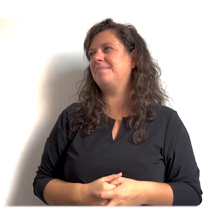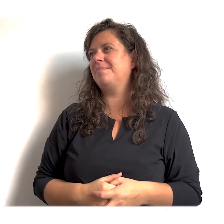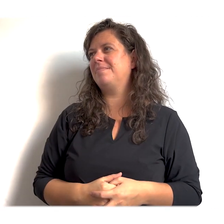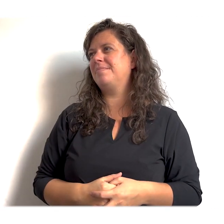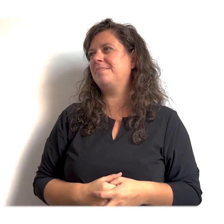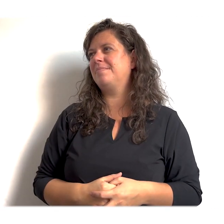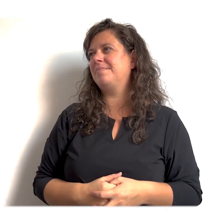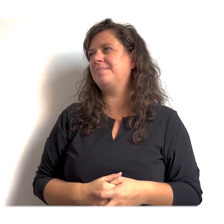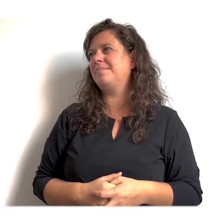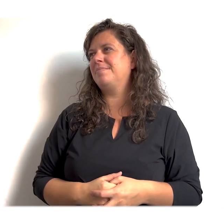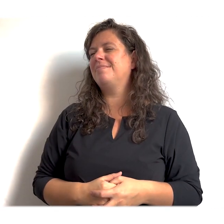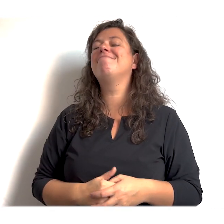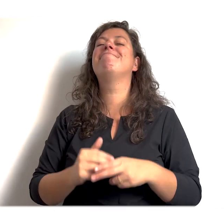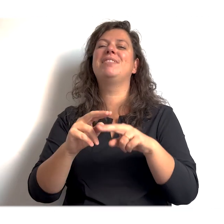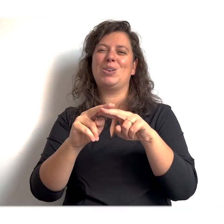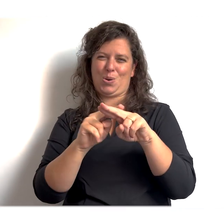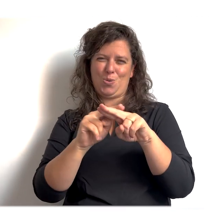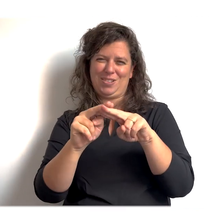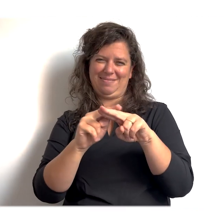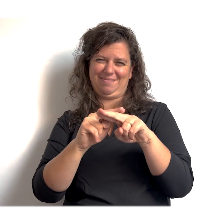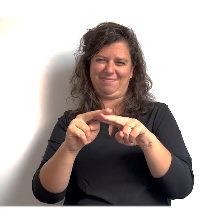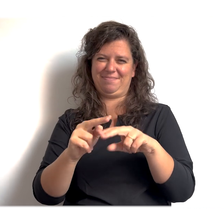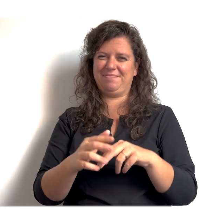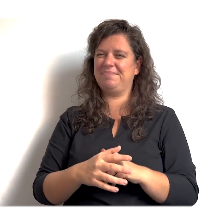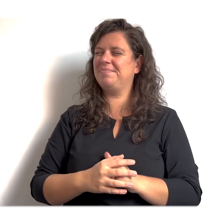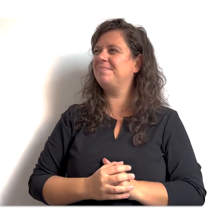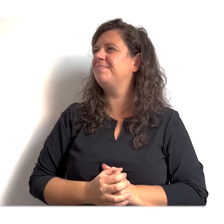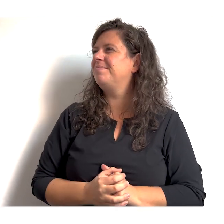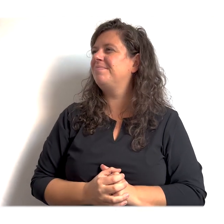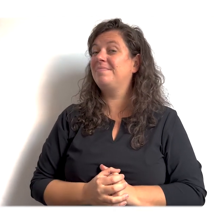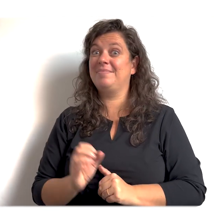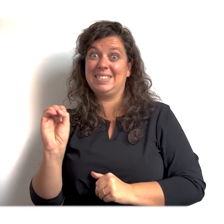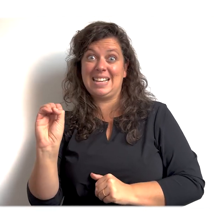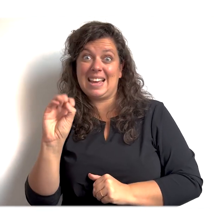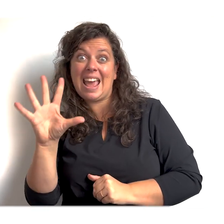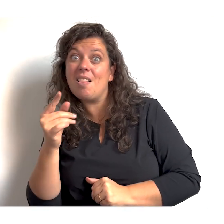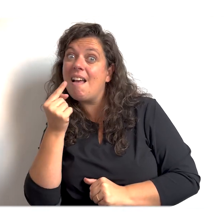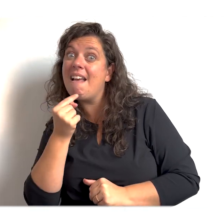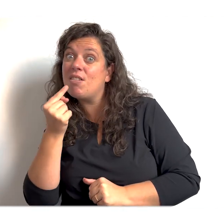MUZIEK Groen Geel en rood wordt?